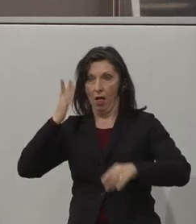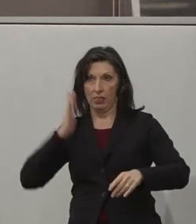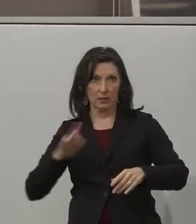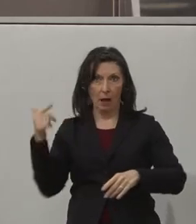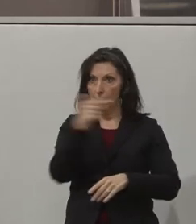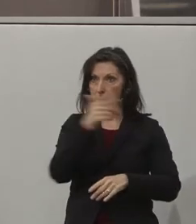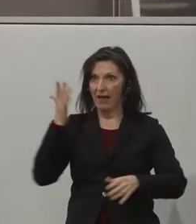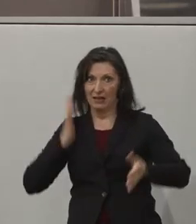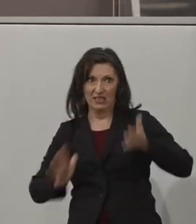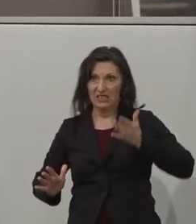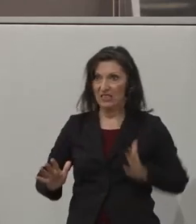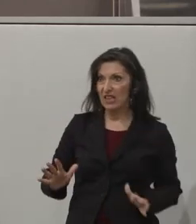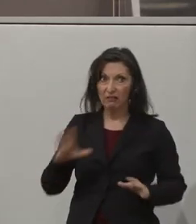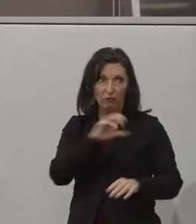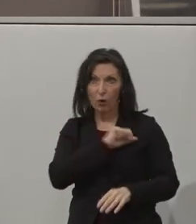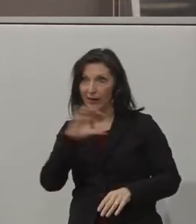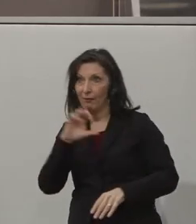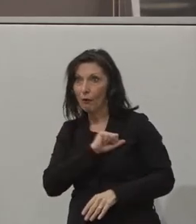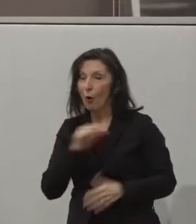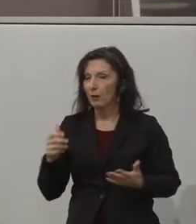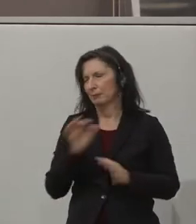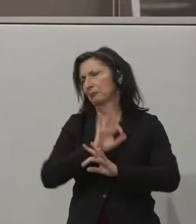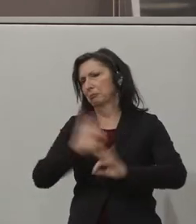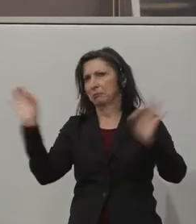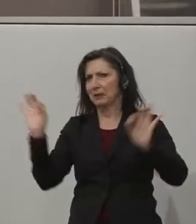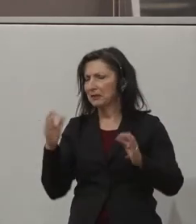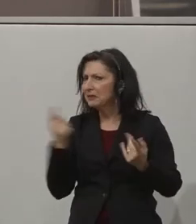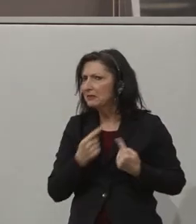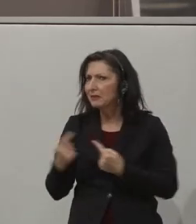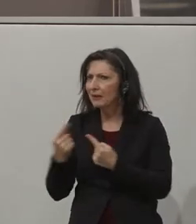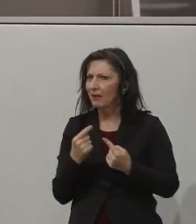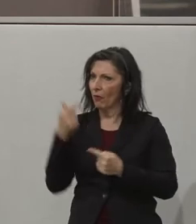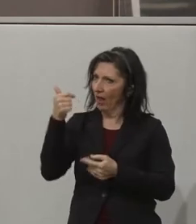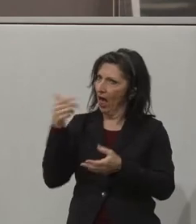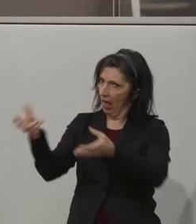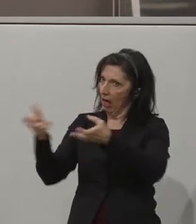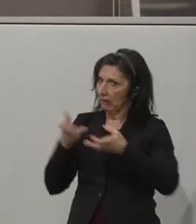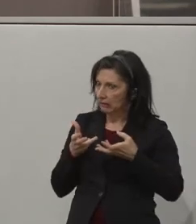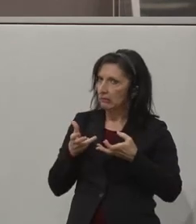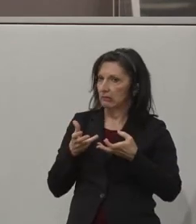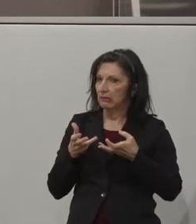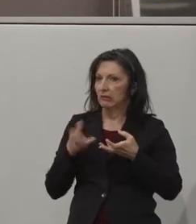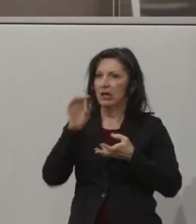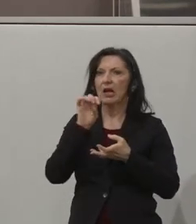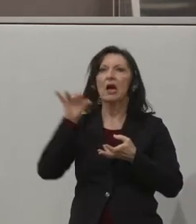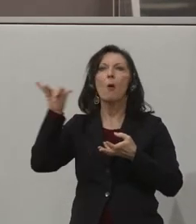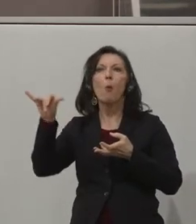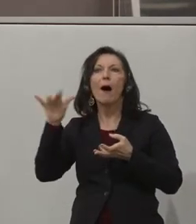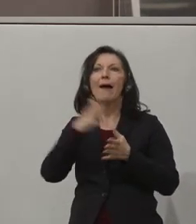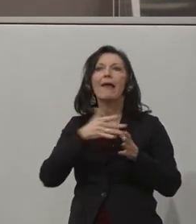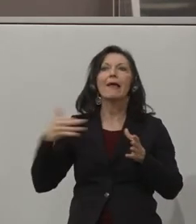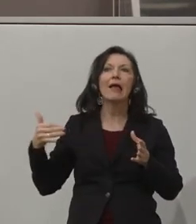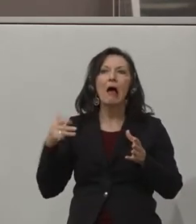Beste ist. Und ich habe mir auch eins mitgenommen, unabhängig von dem EY-Projekt in Irland, was